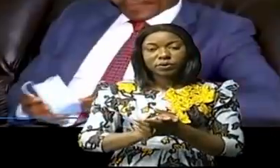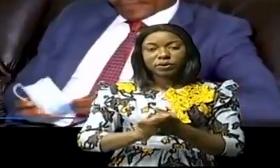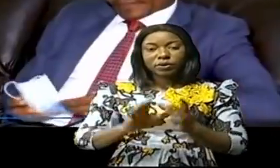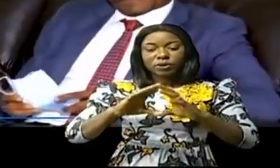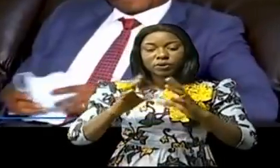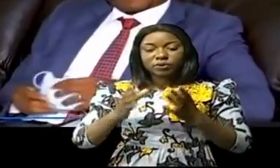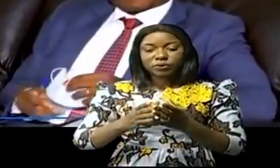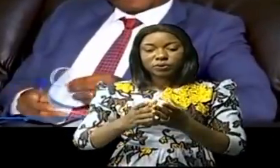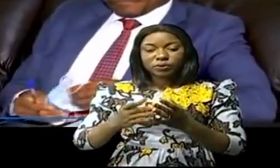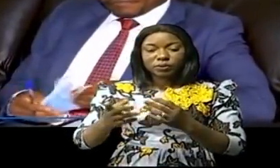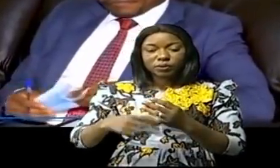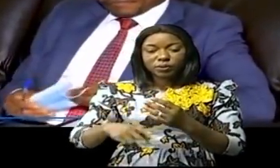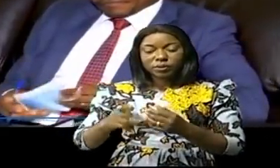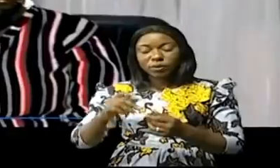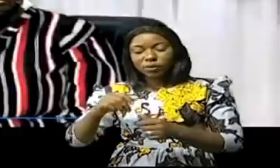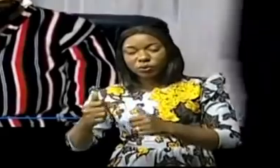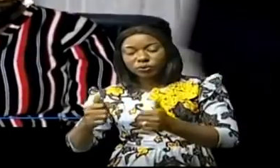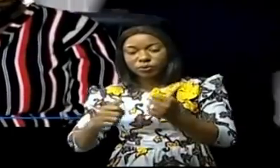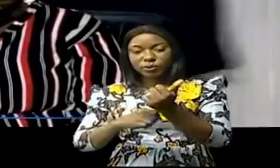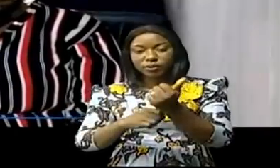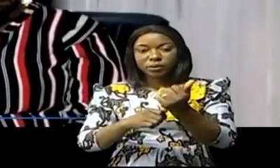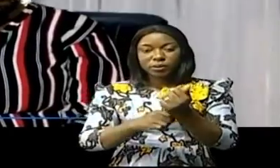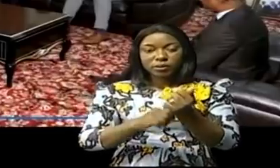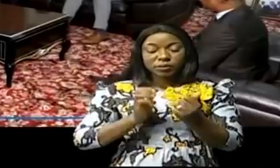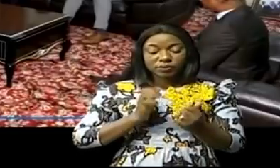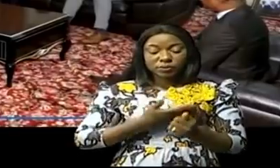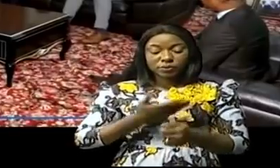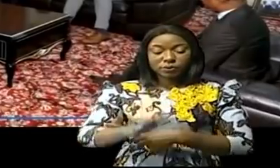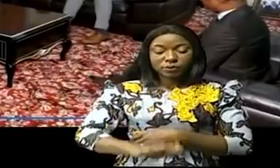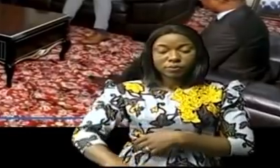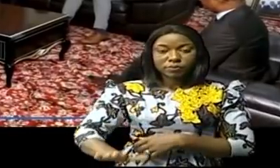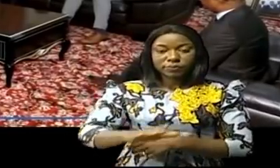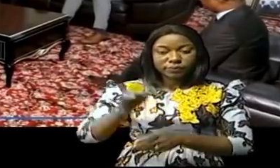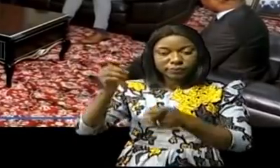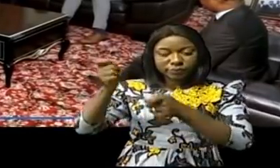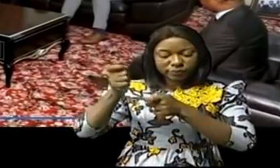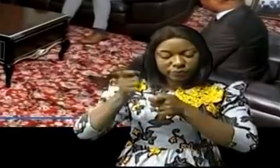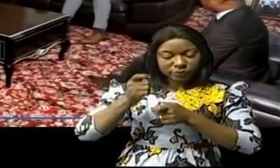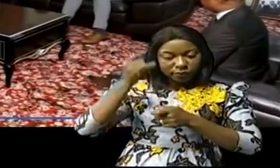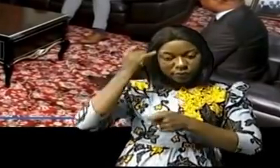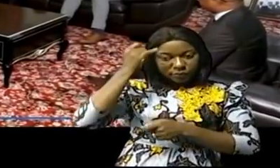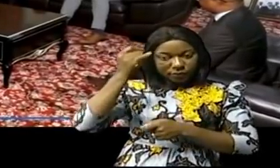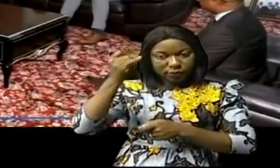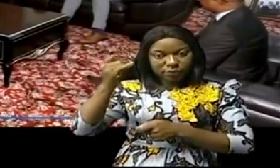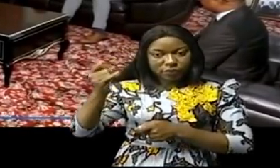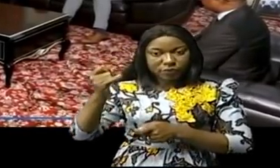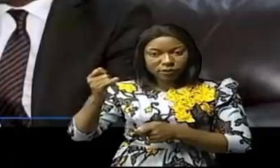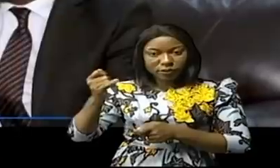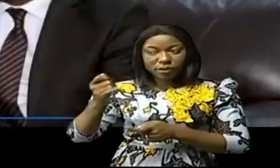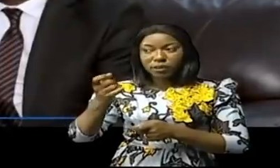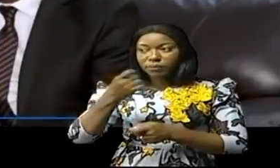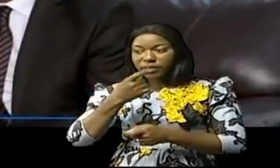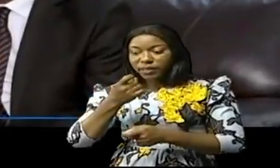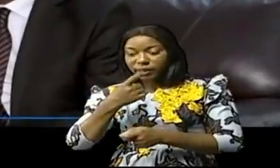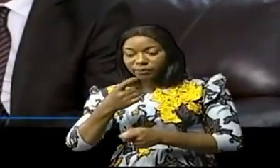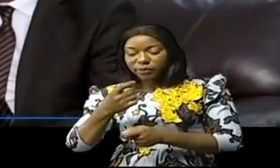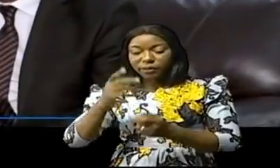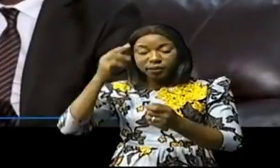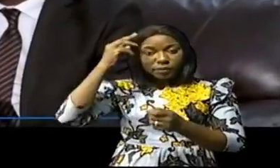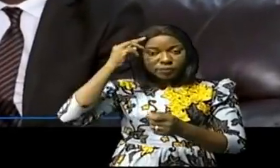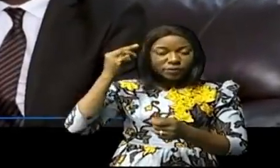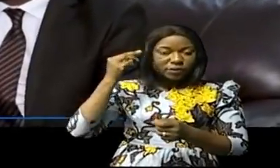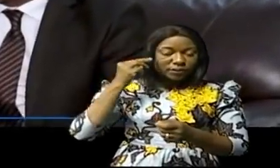tous les produits des usagers au niveau de notre pays, la tension est mise sur la traçabilité de médicaments. Le ministre